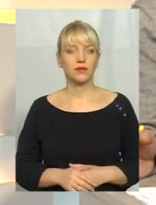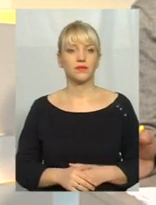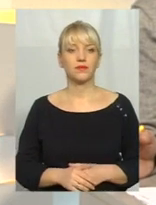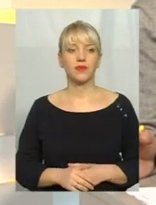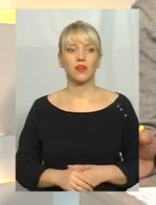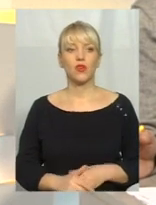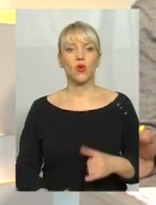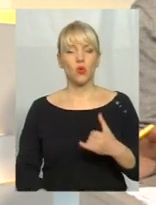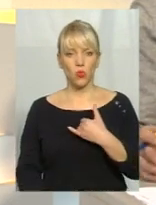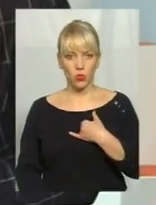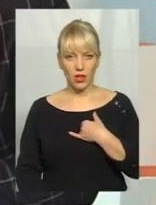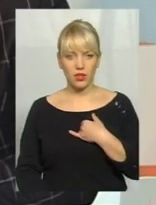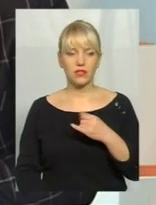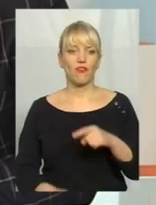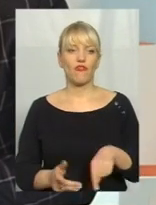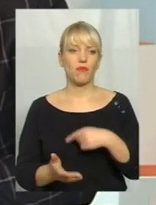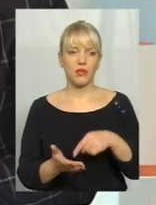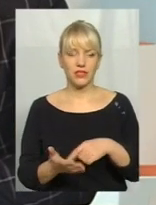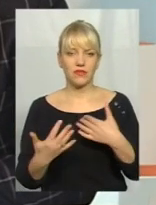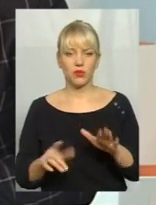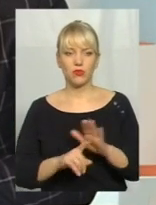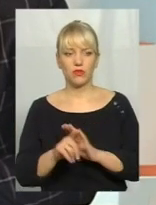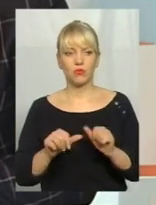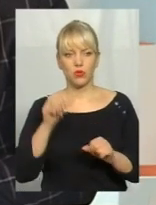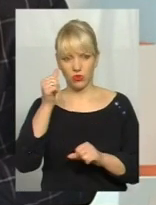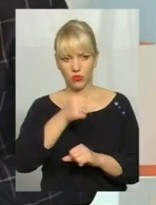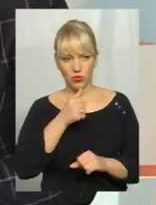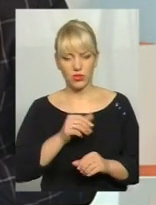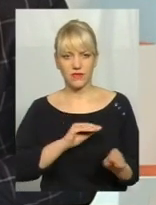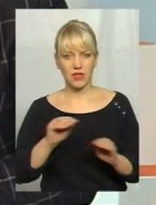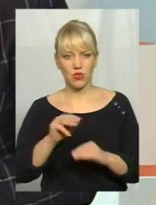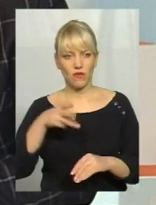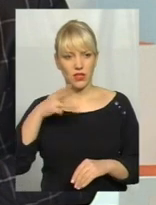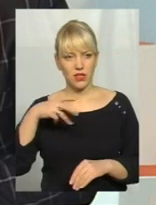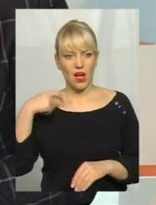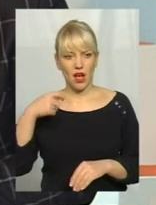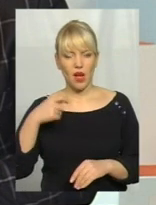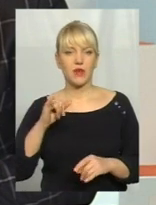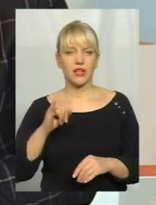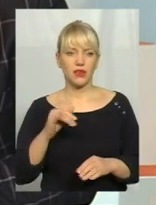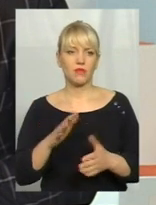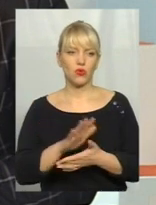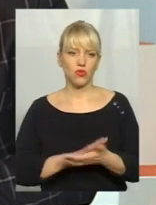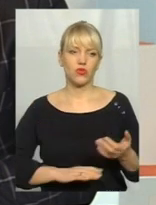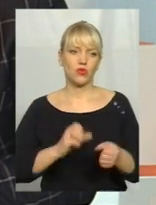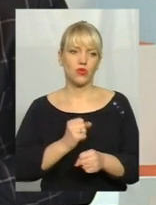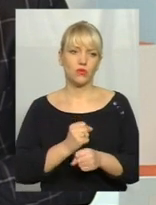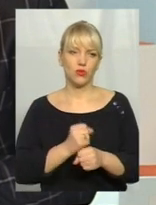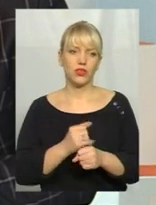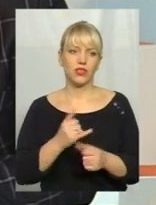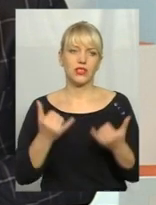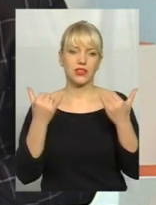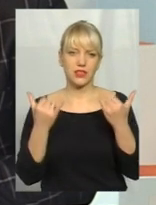нашому місті вже започаткували. Це з минулого року встановлення камер. І продовжуємо роботи. І